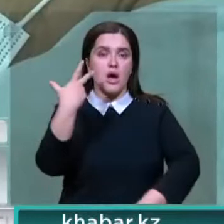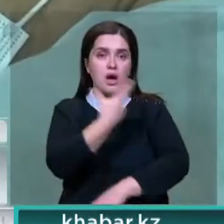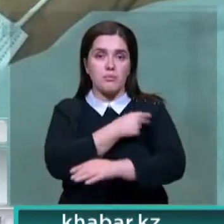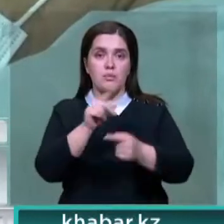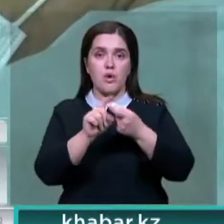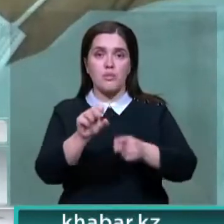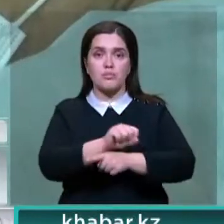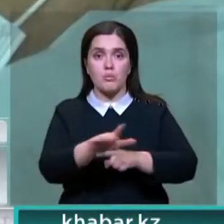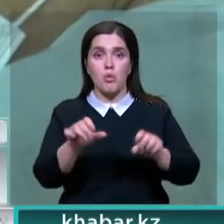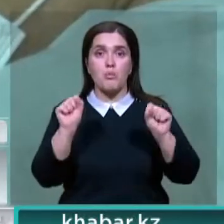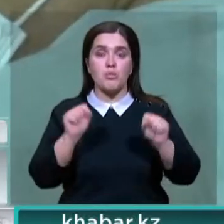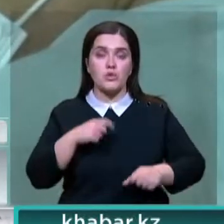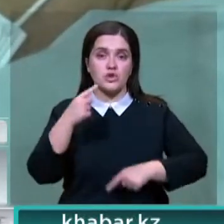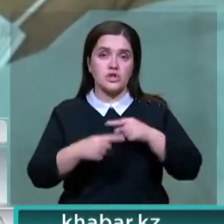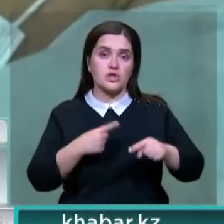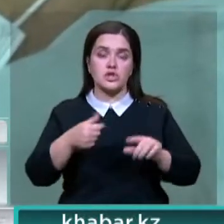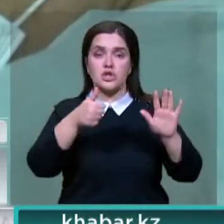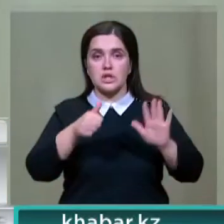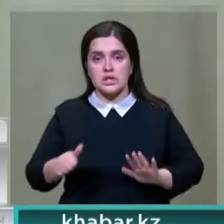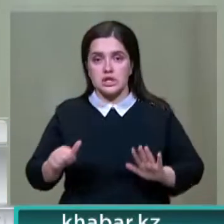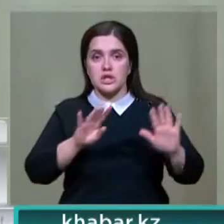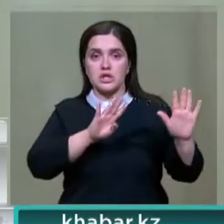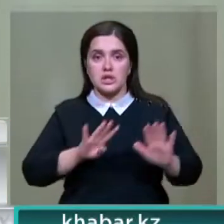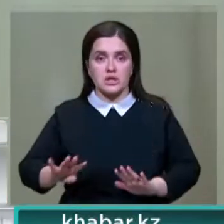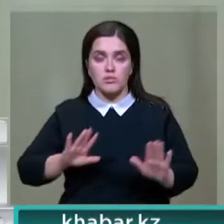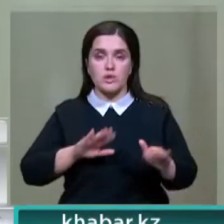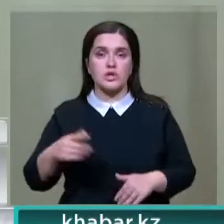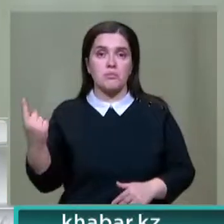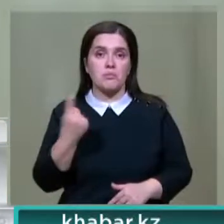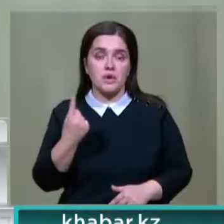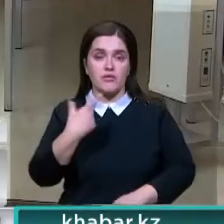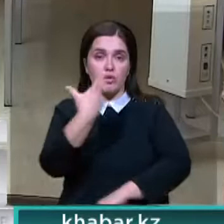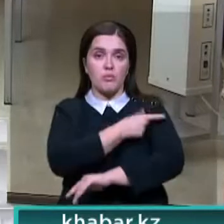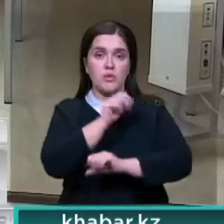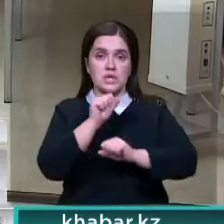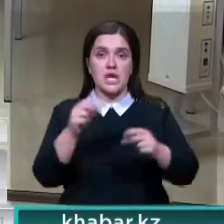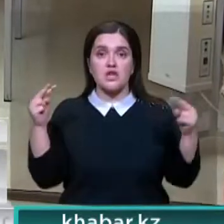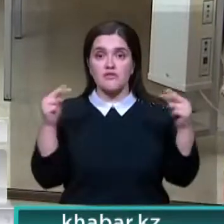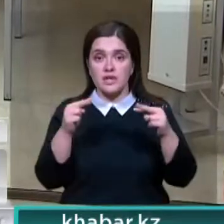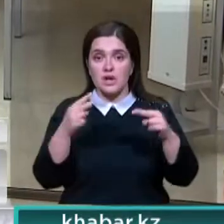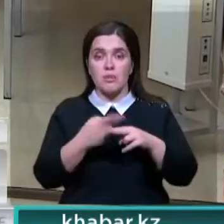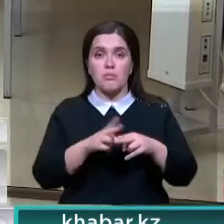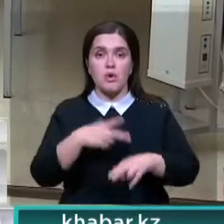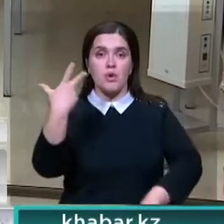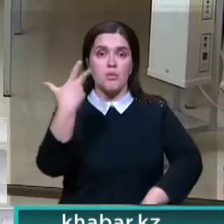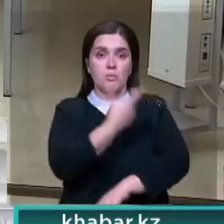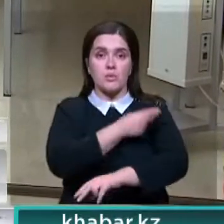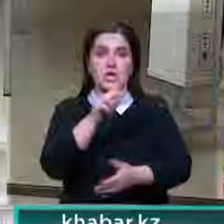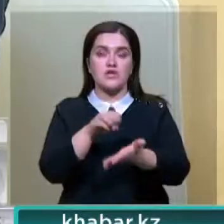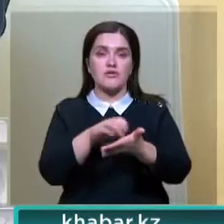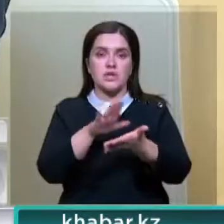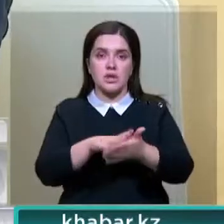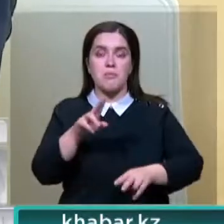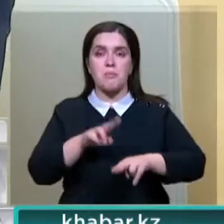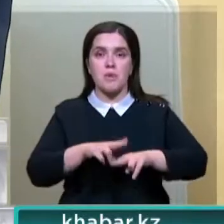антиковидный укол, по словам Алексея Цой, можно вводить через 6-9 месяцев после первой иммунизации. Сведения об устранной прививке будут